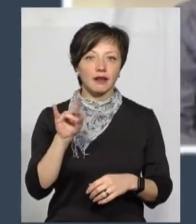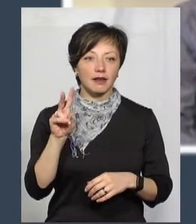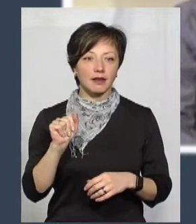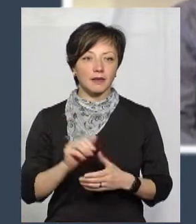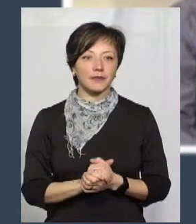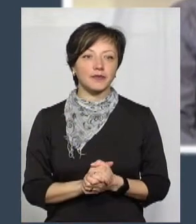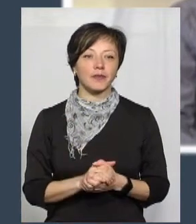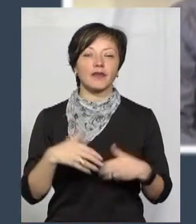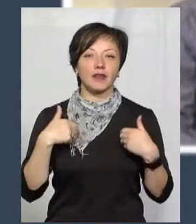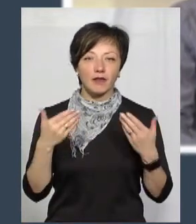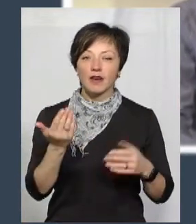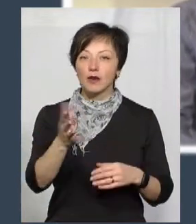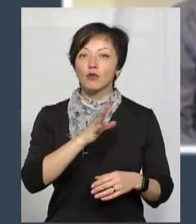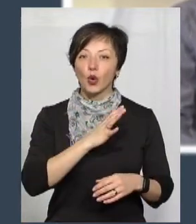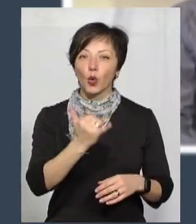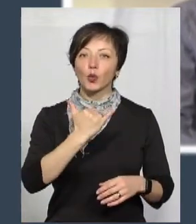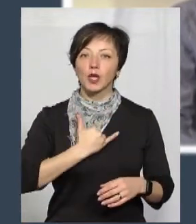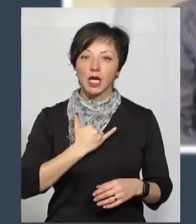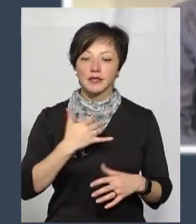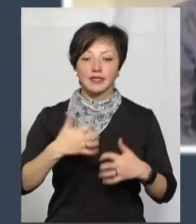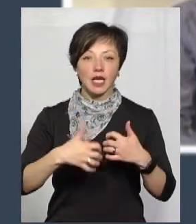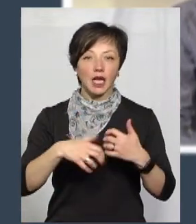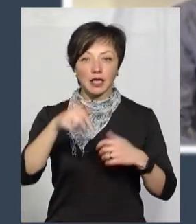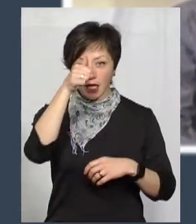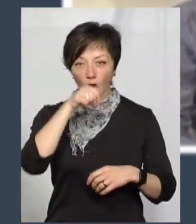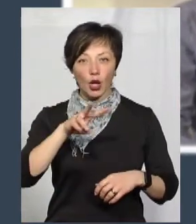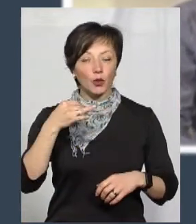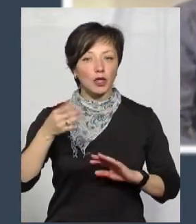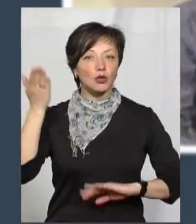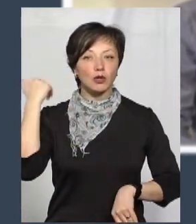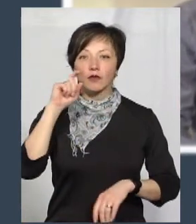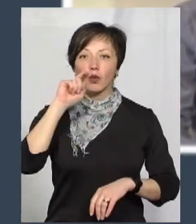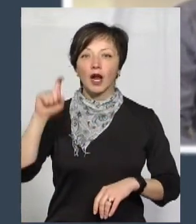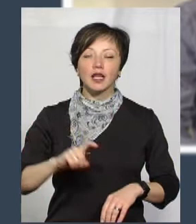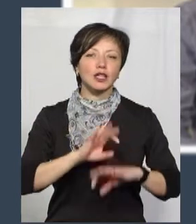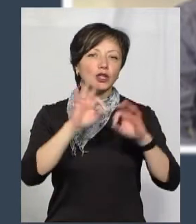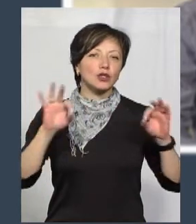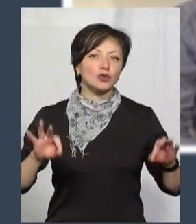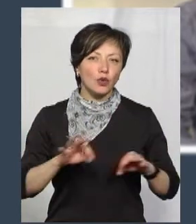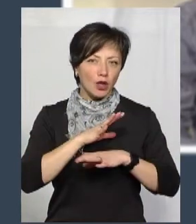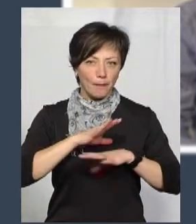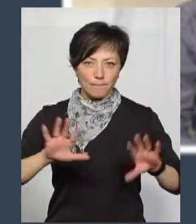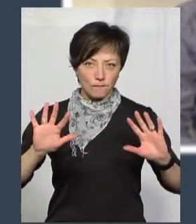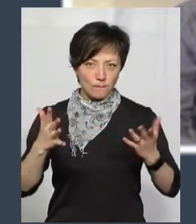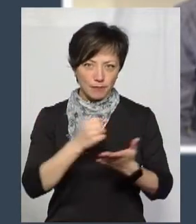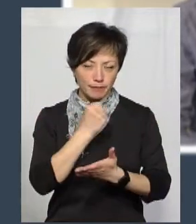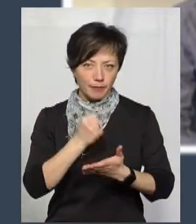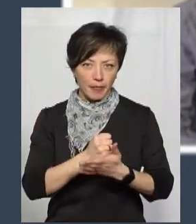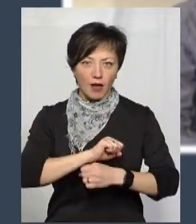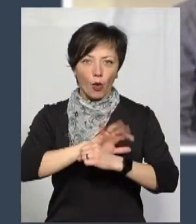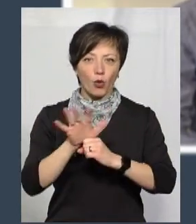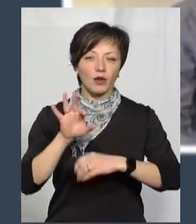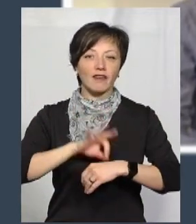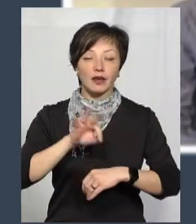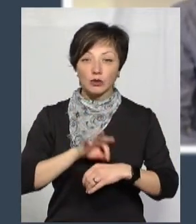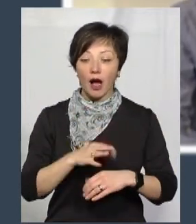Вітаю вас. Ви були у нашій студії в середині лютого. Тоді в Україні ще жодного підтвердженого випадку коронавірусу не